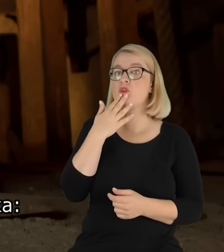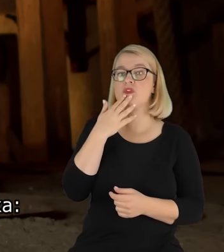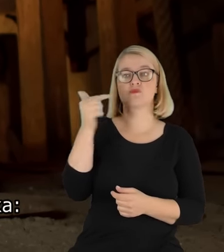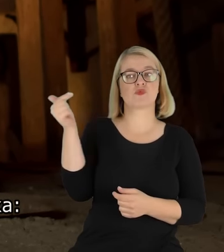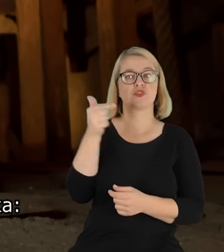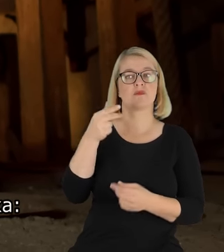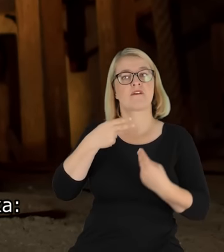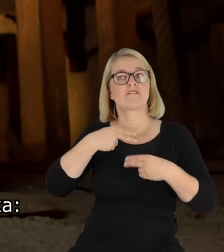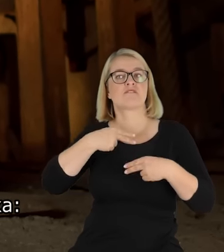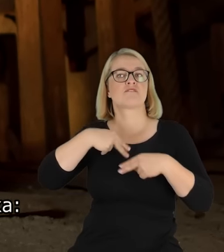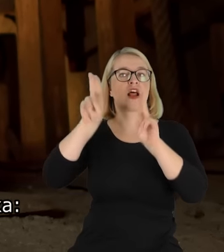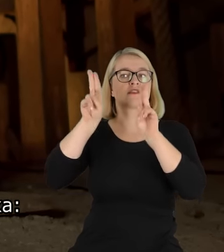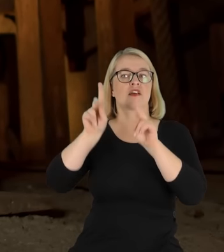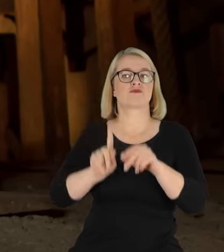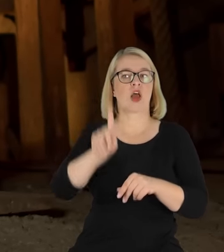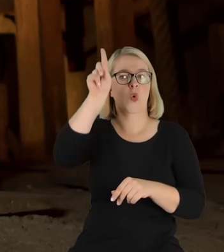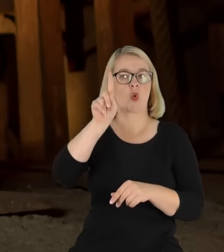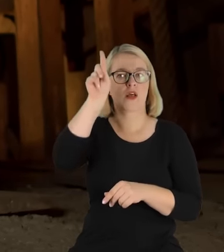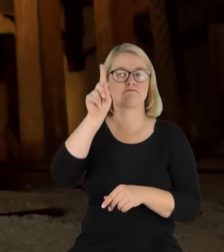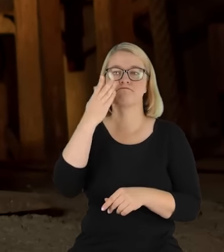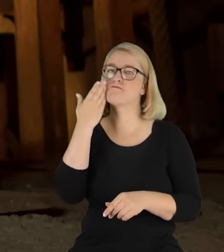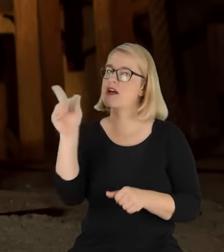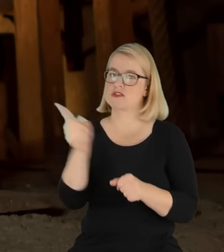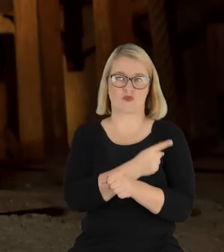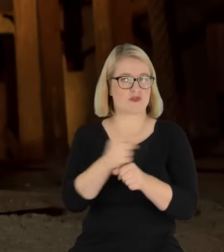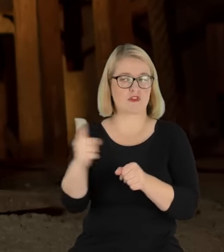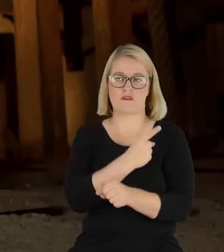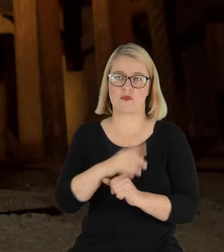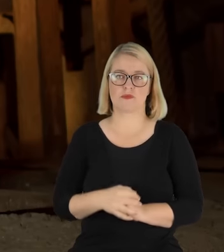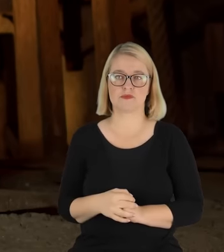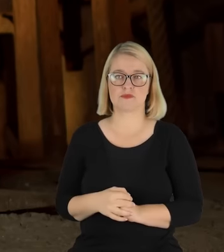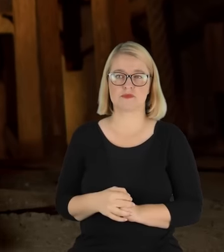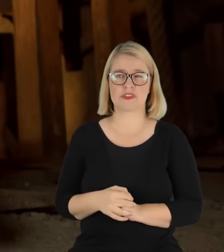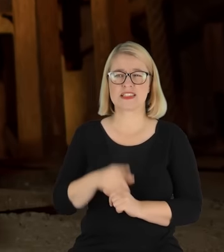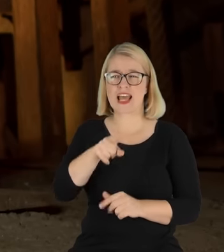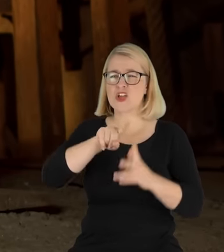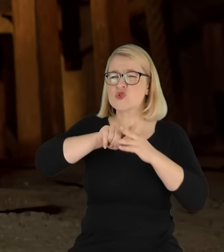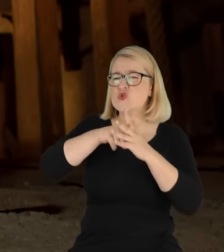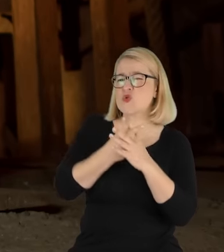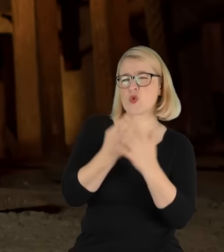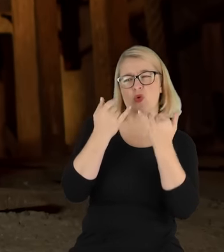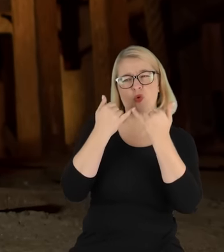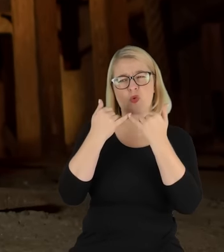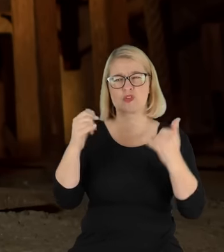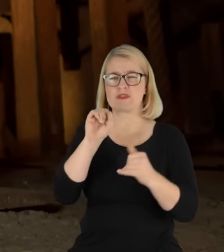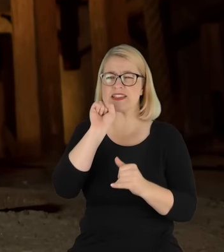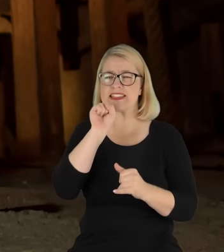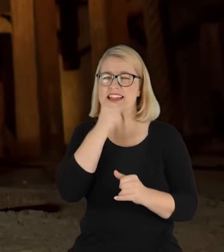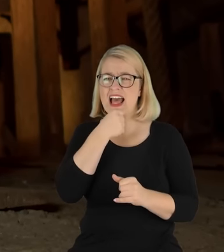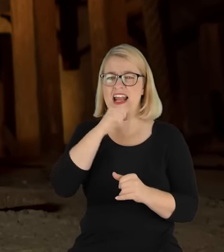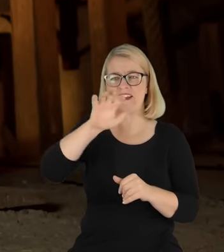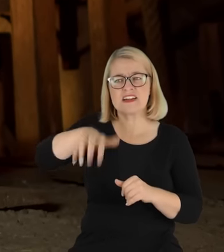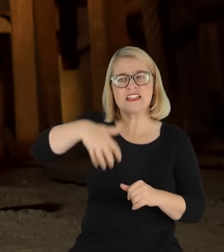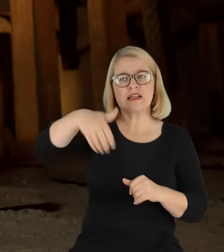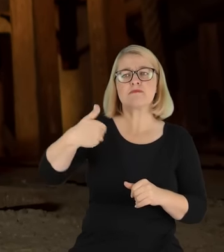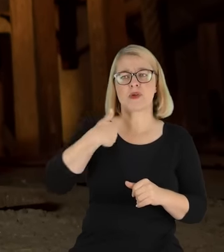swojego prawa, wychodzimy z powrotu. No to ryzykowo. Przecież po tych dziurach, bo my to nazywali te stare wyrobiska,